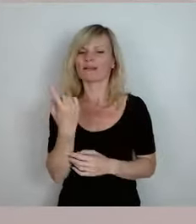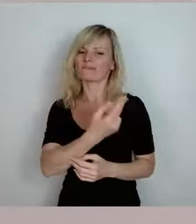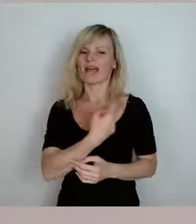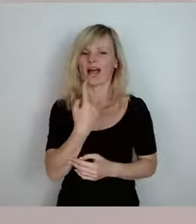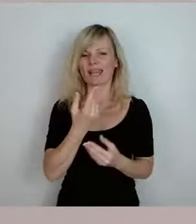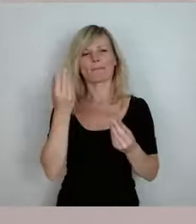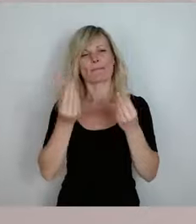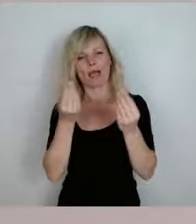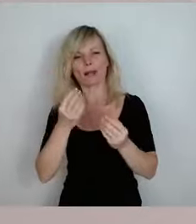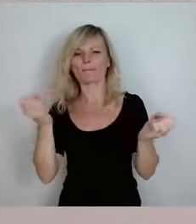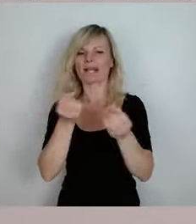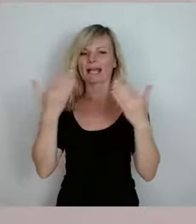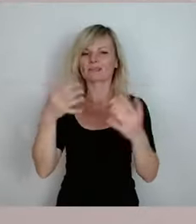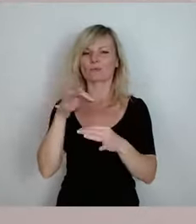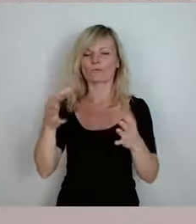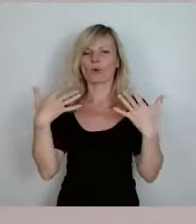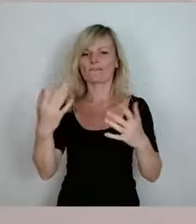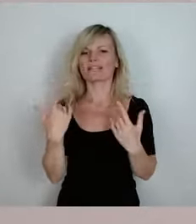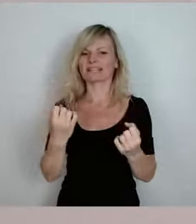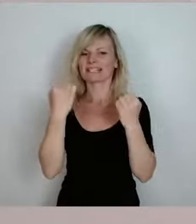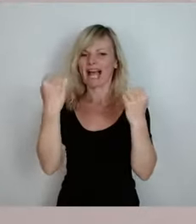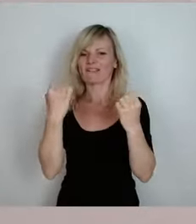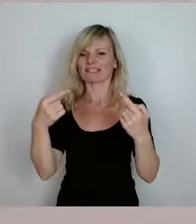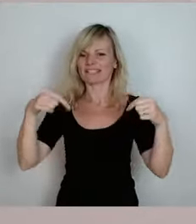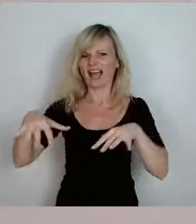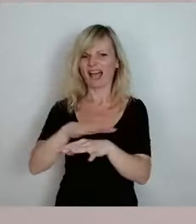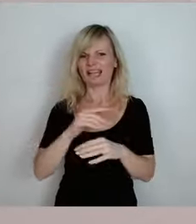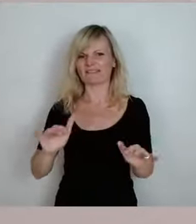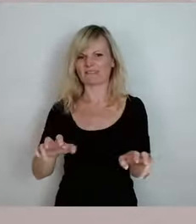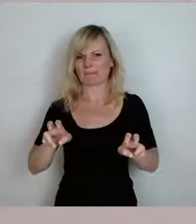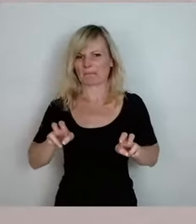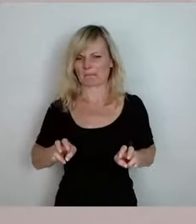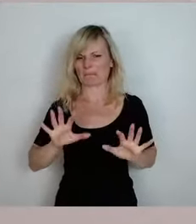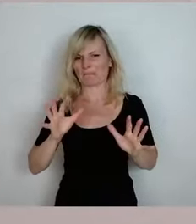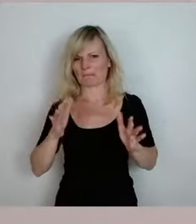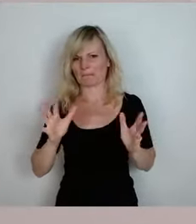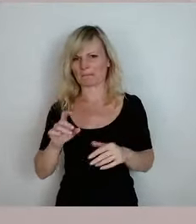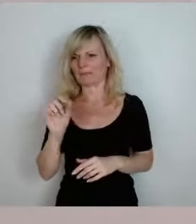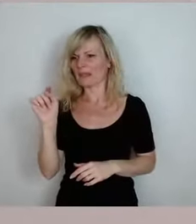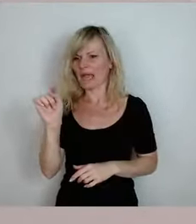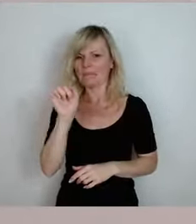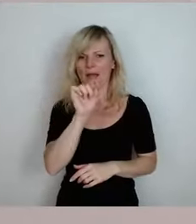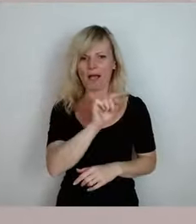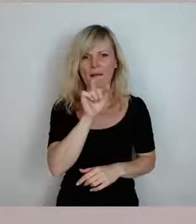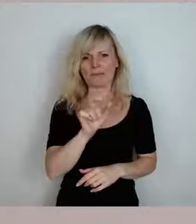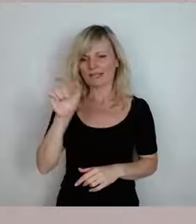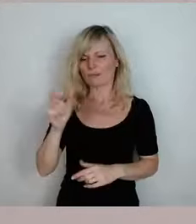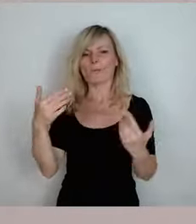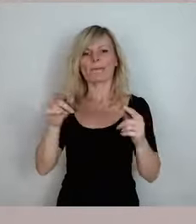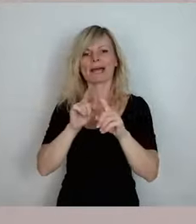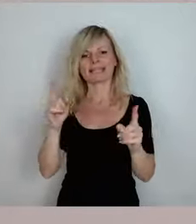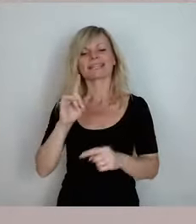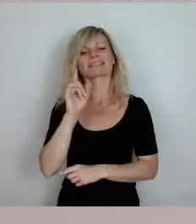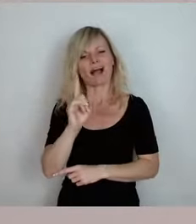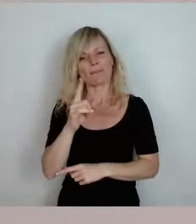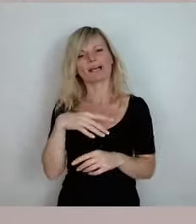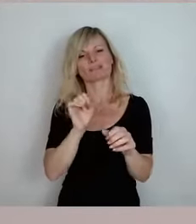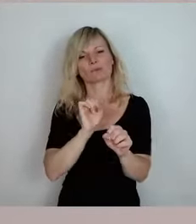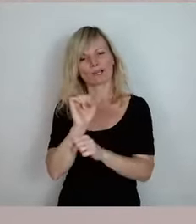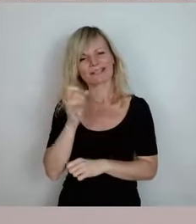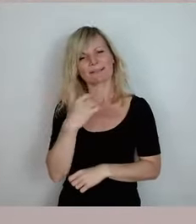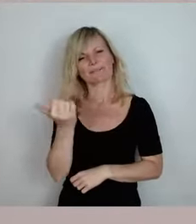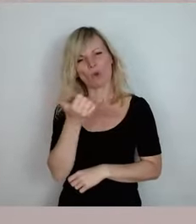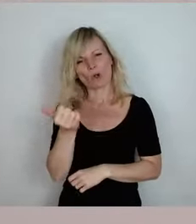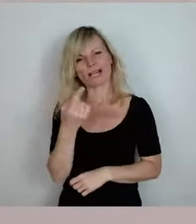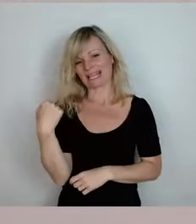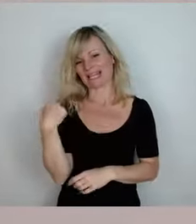Begeisterung für Windkraft in diesem Raum hält sich sehr in Grenzen. Man kann sie auf wenige Personen reduzieren. Aber ich finde es trotzdem toll, dass Sie das jetzt